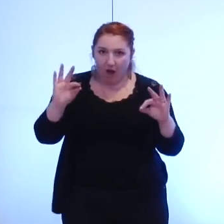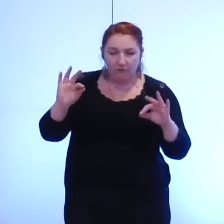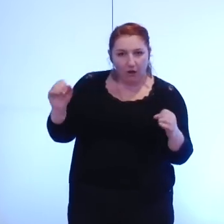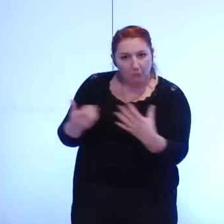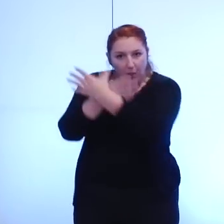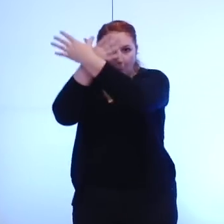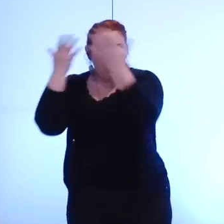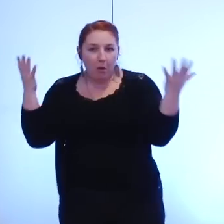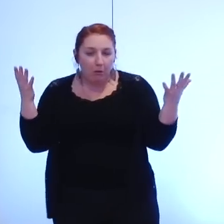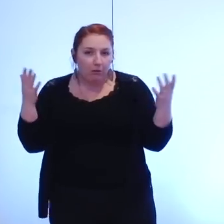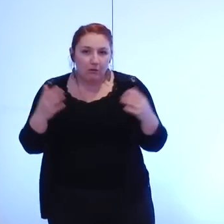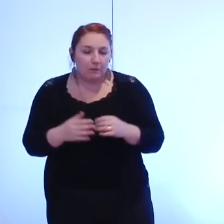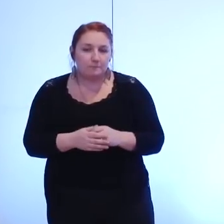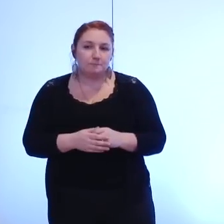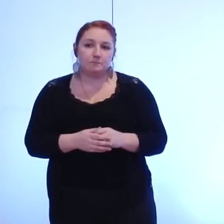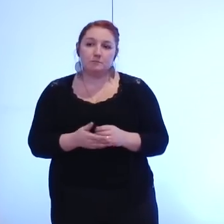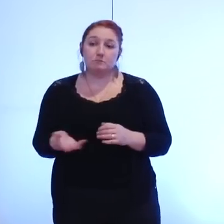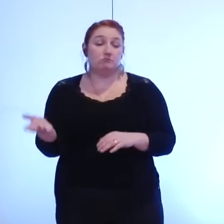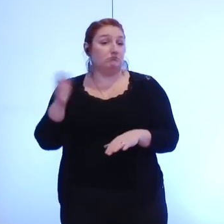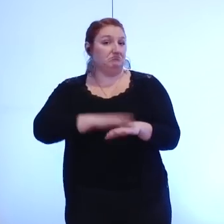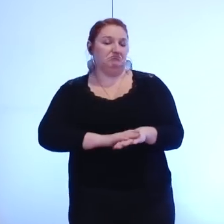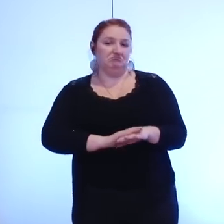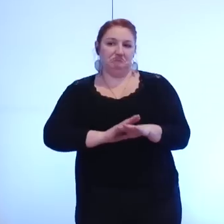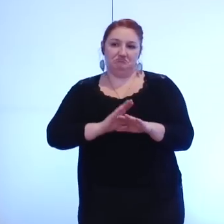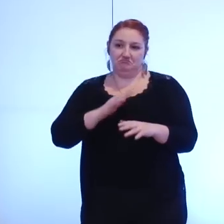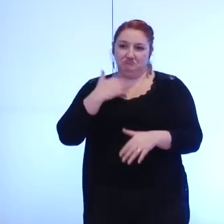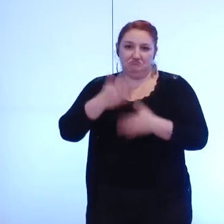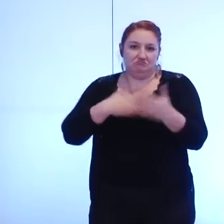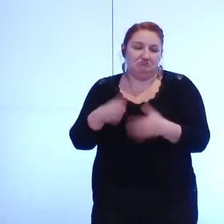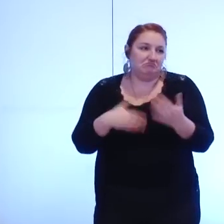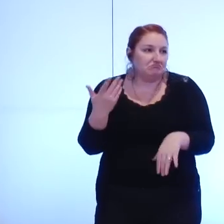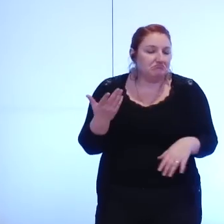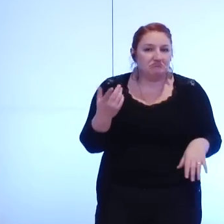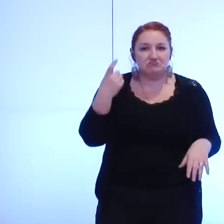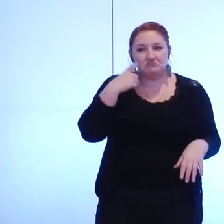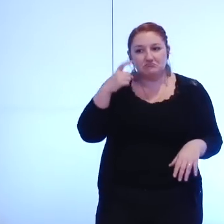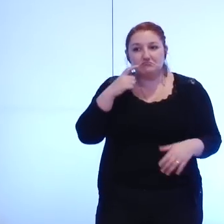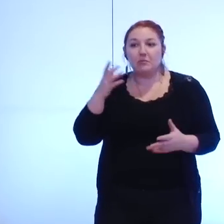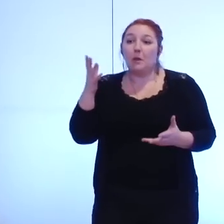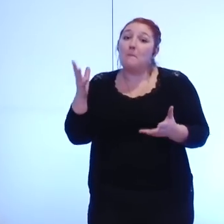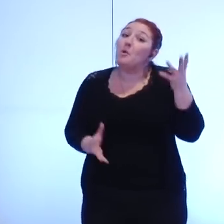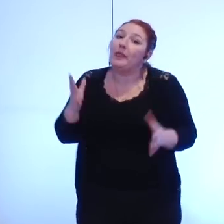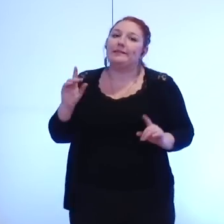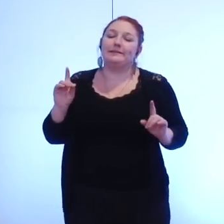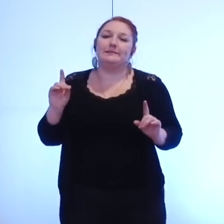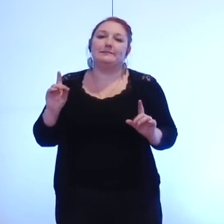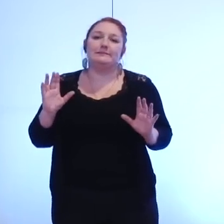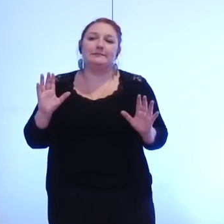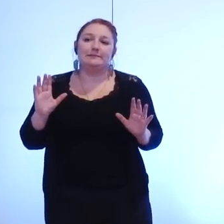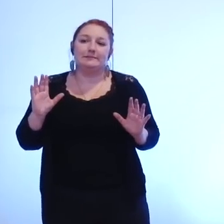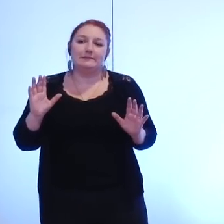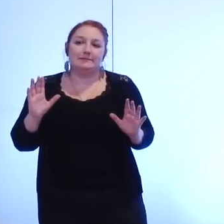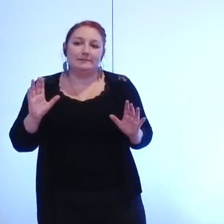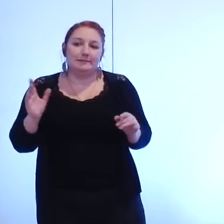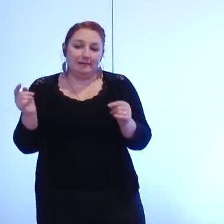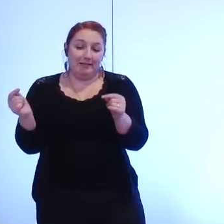métropole et finalement nous voyons là qu'il y a peut-être une question